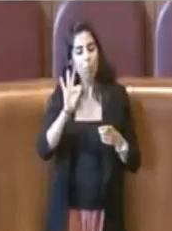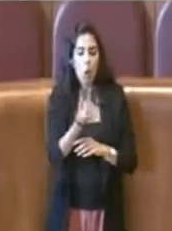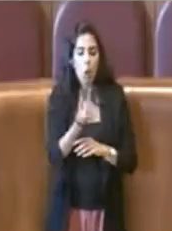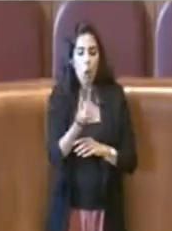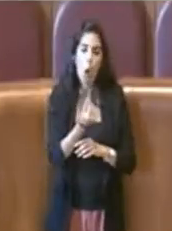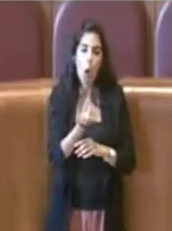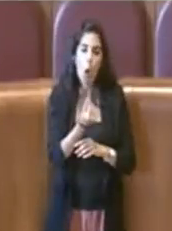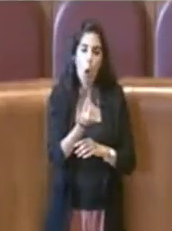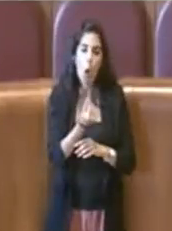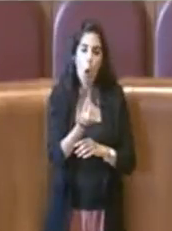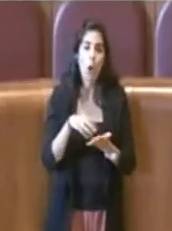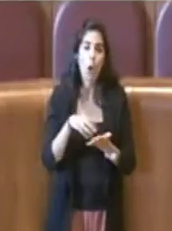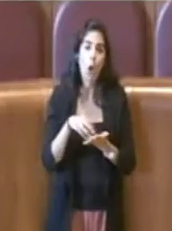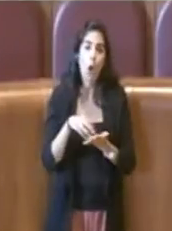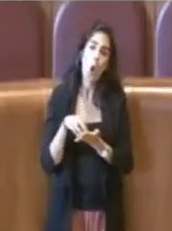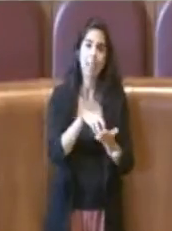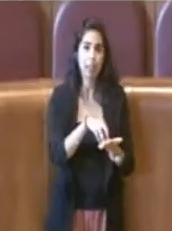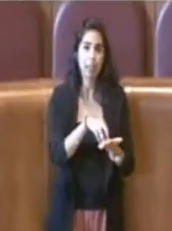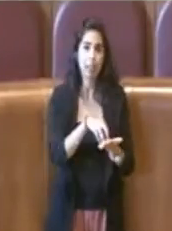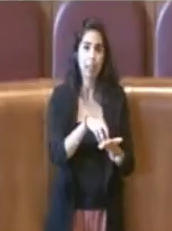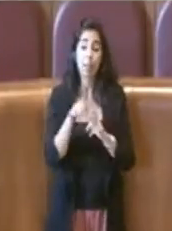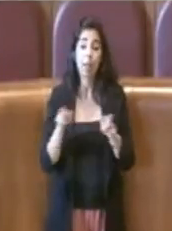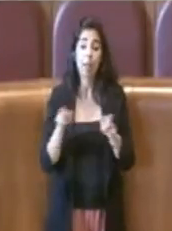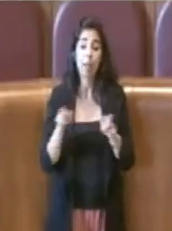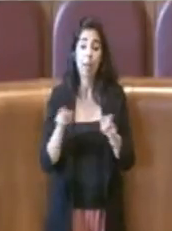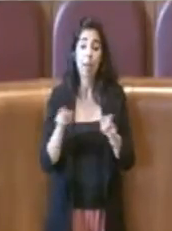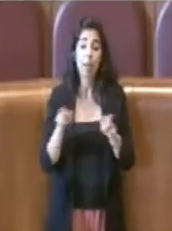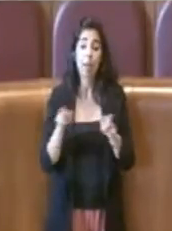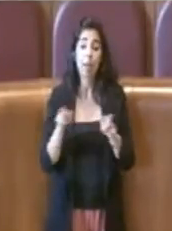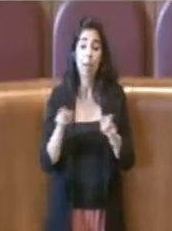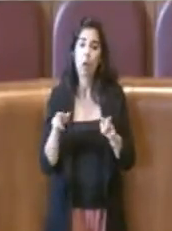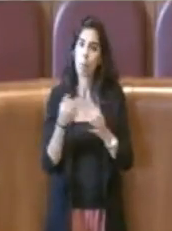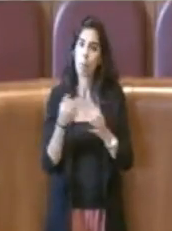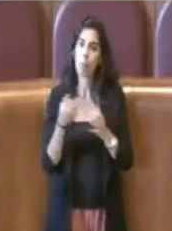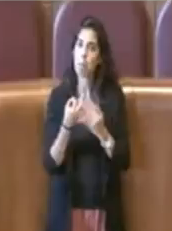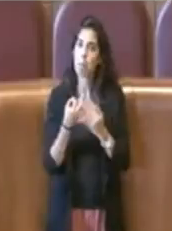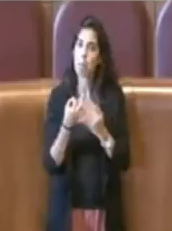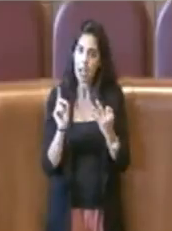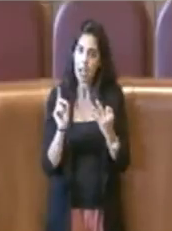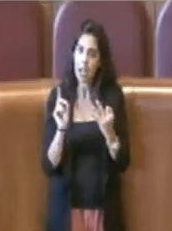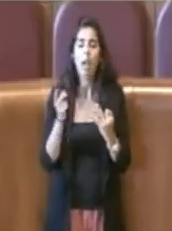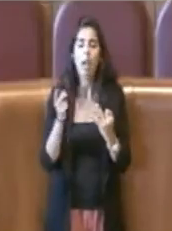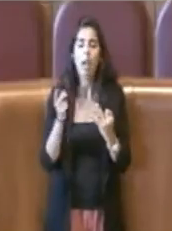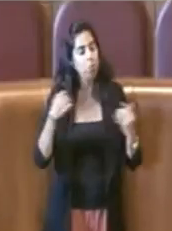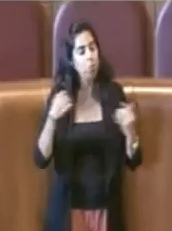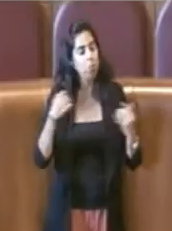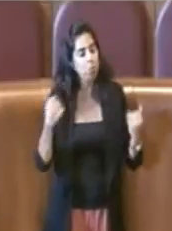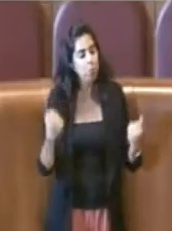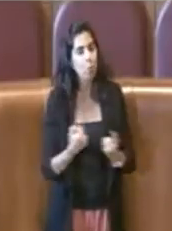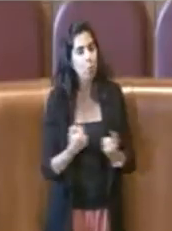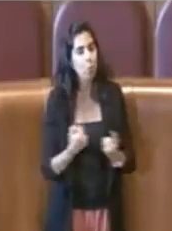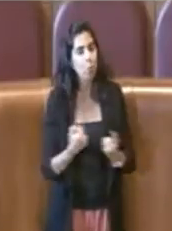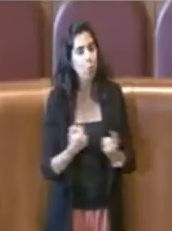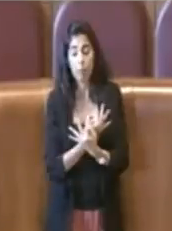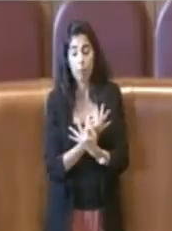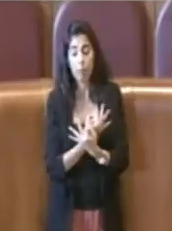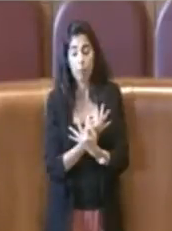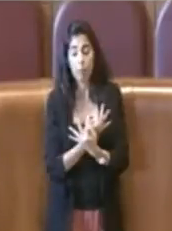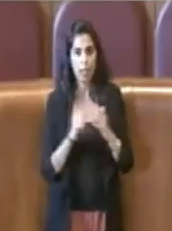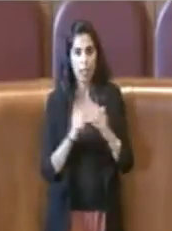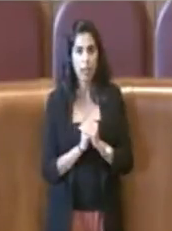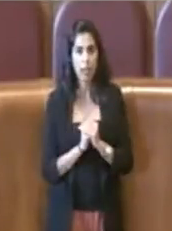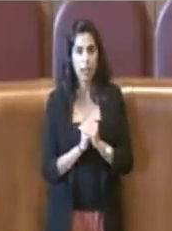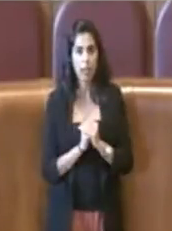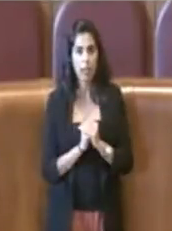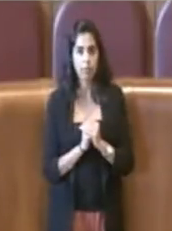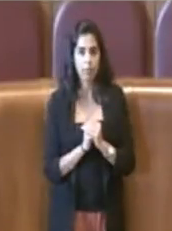da parte dei meno abbienti, si è fatta adeguata pubblicità. C'è